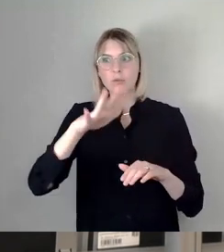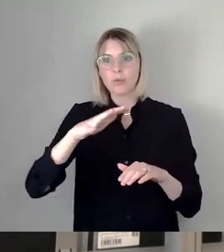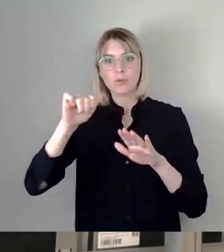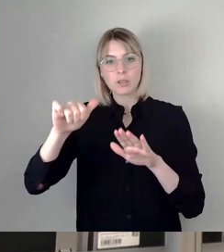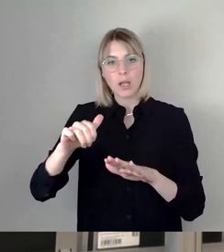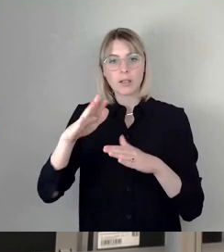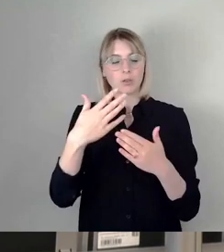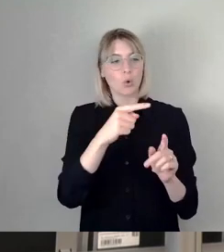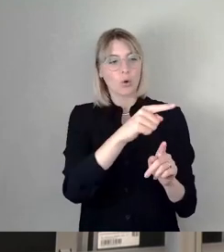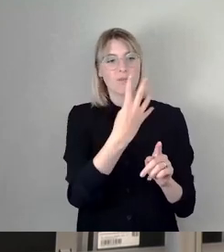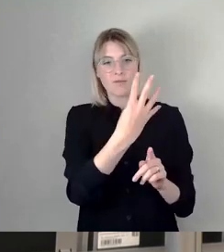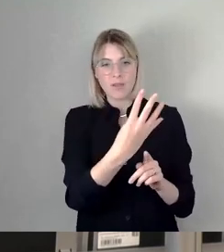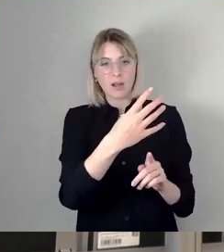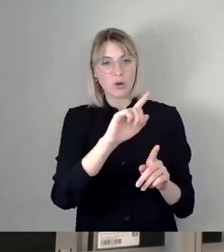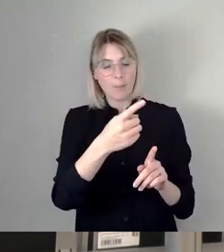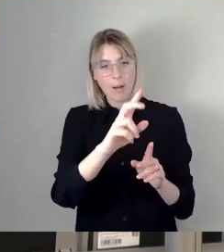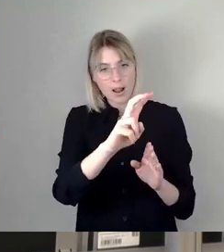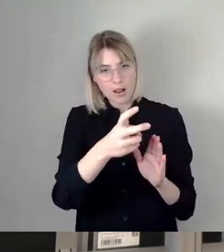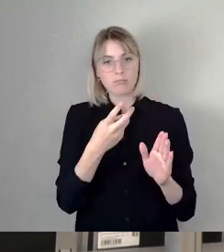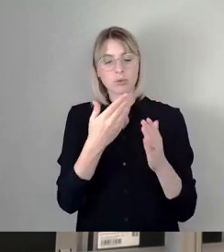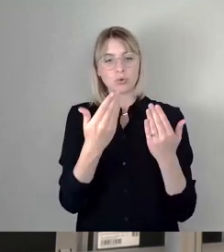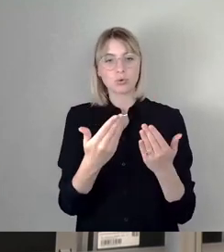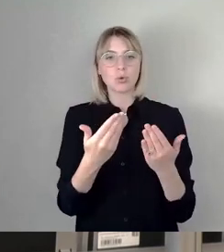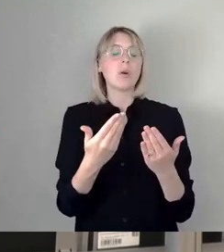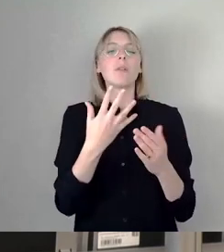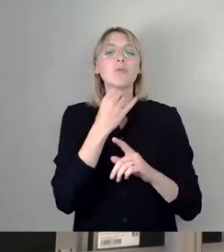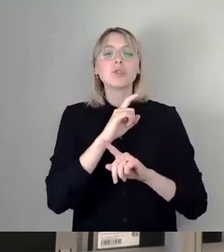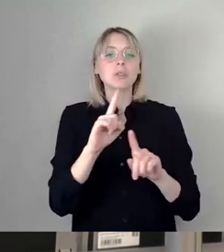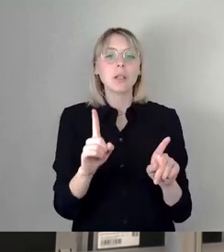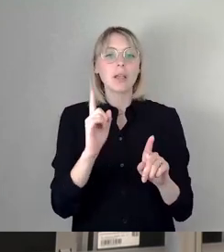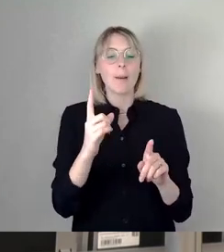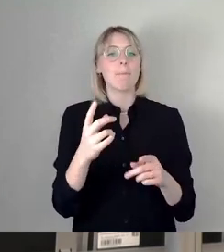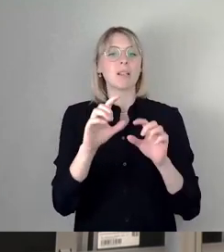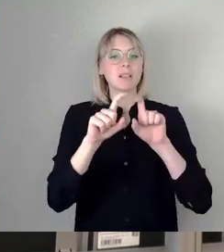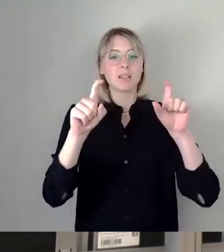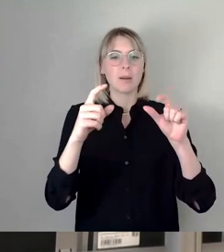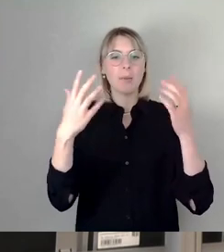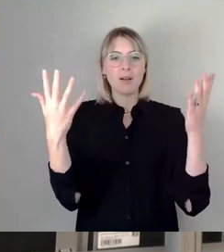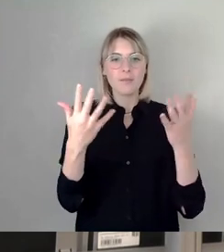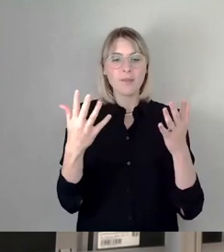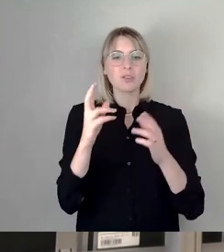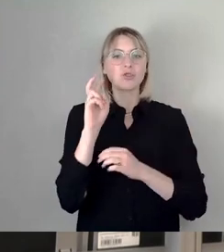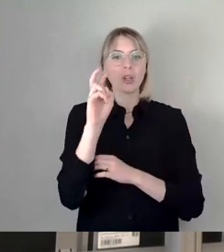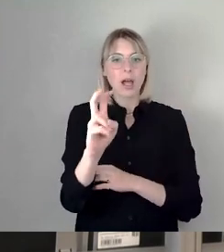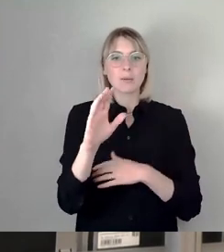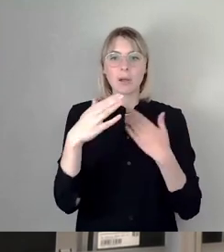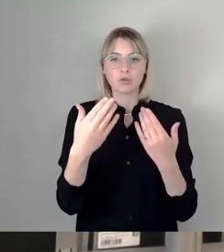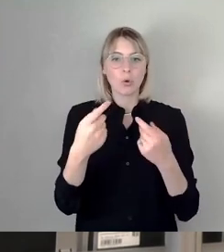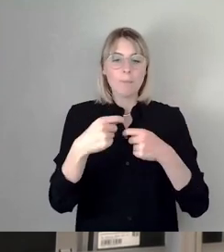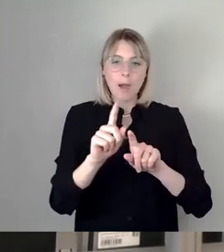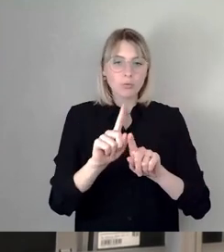Gar nicht darum geht, irgendwie eine Variante zu ziehen, sondern es geht schlicht und ergreifend darum, dass man die Straßenbahn nicht baut. Und die